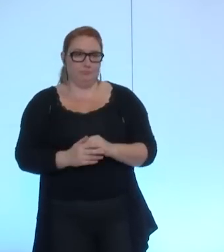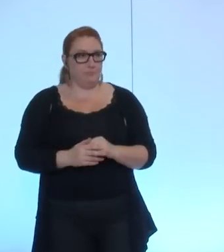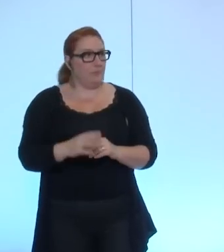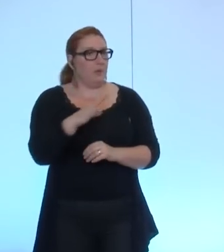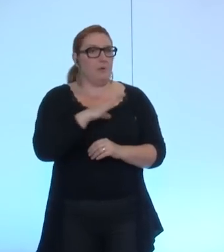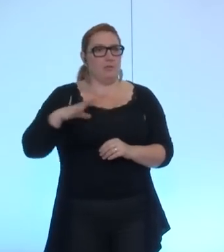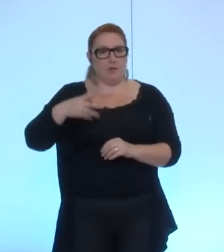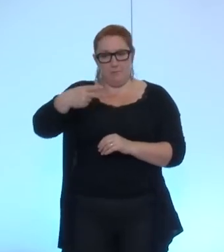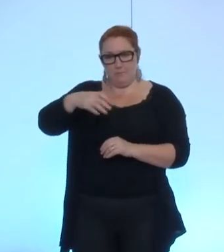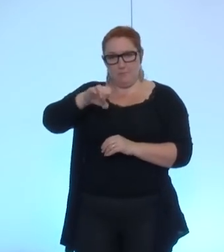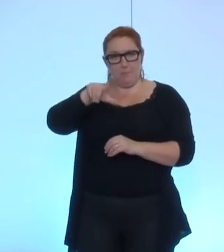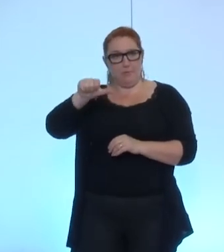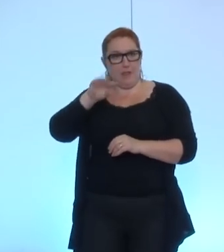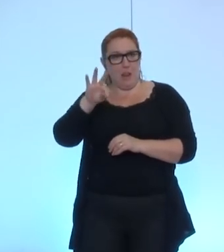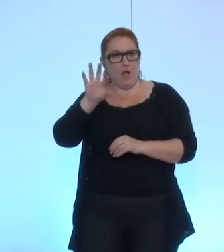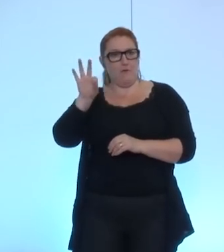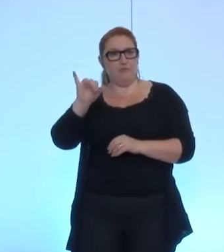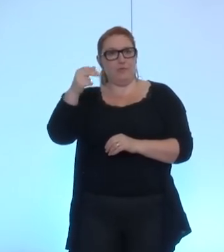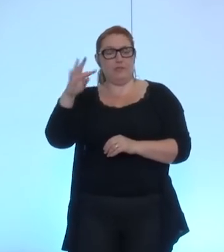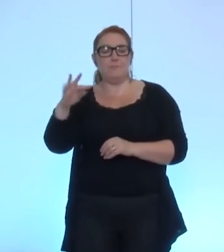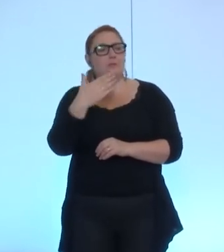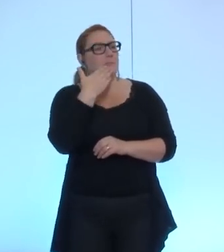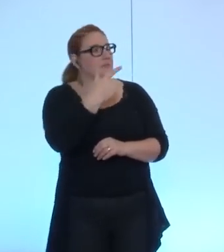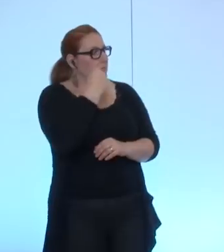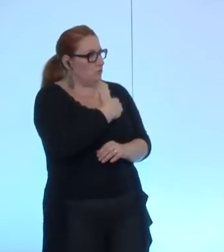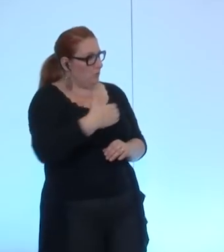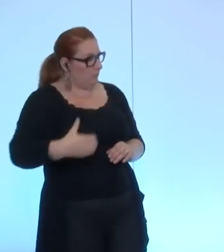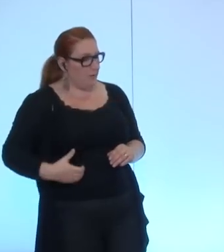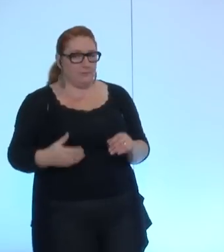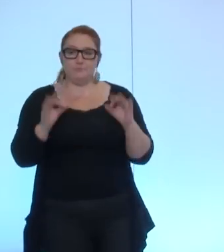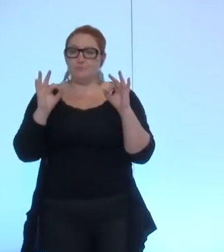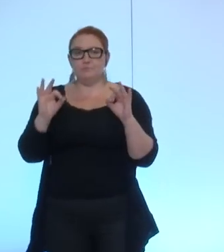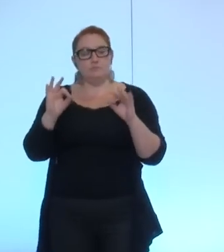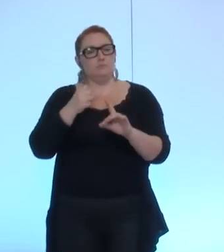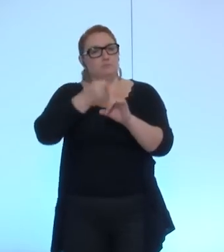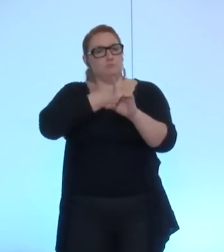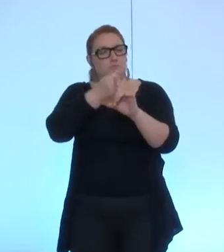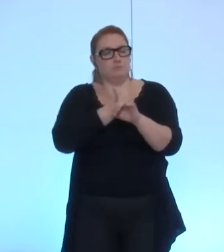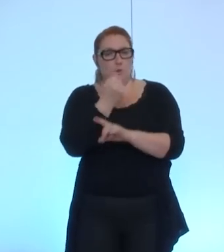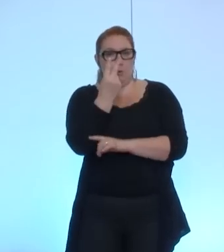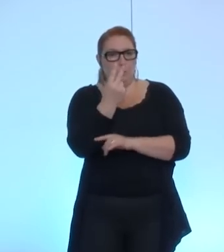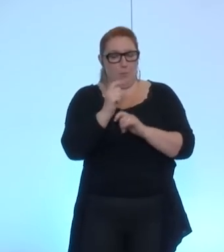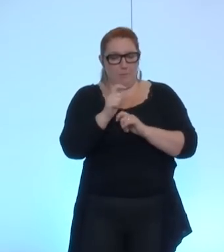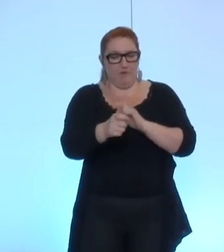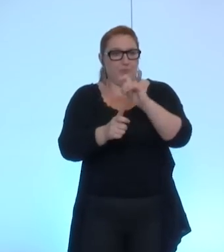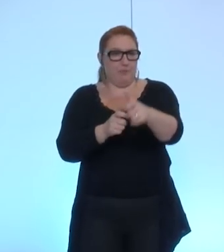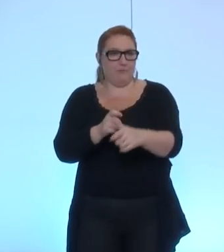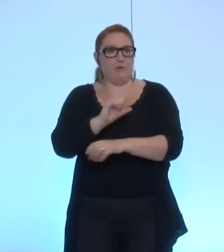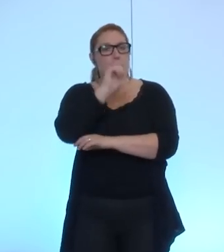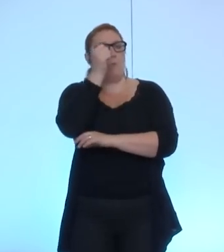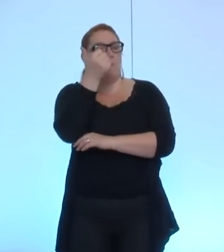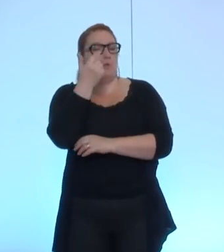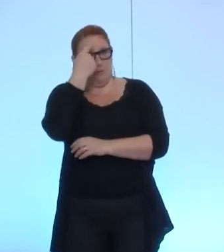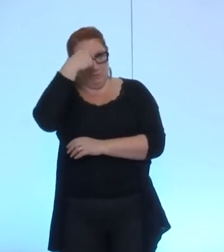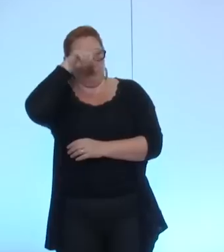Madame Pélafiné. Merci, monsieur le maire. Effectivement, nous défendrons en deux temps. Je vais vous exprimer une position et dans un